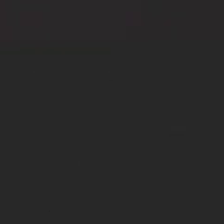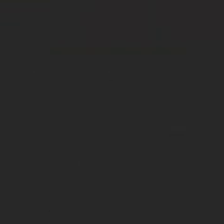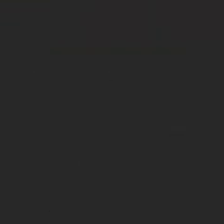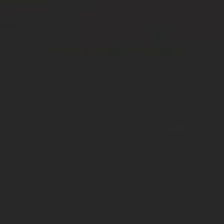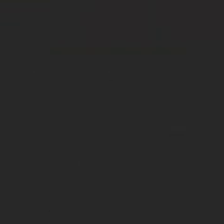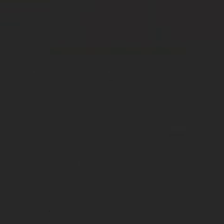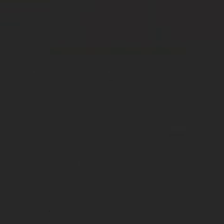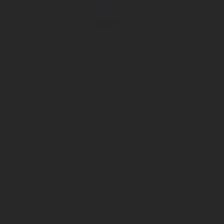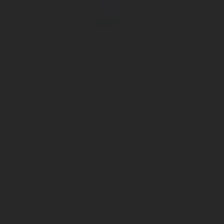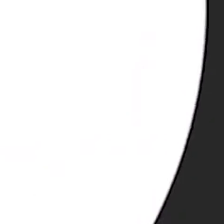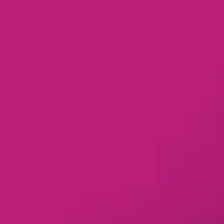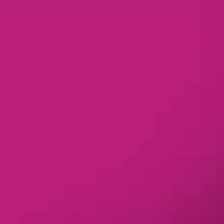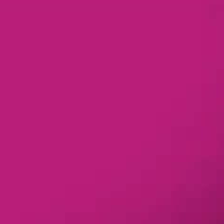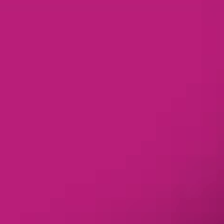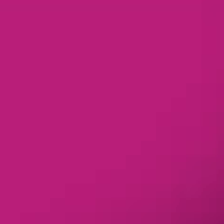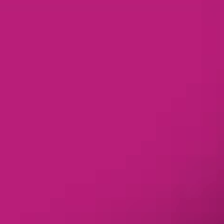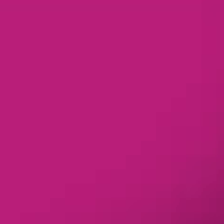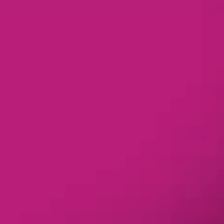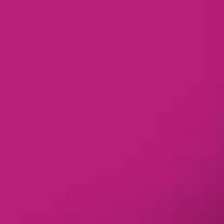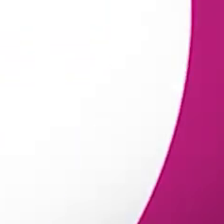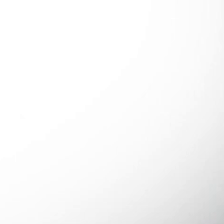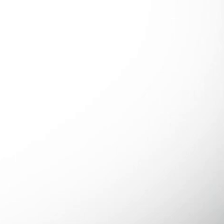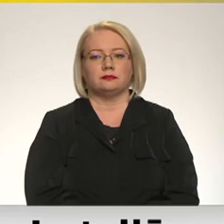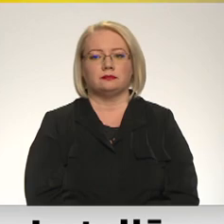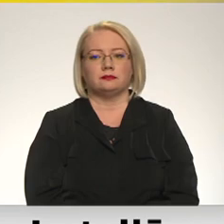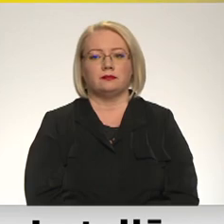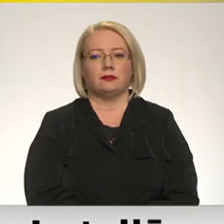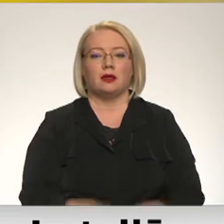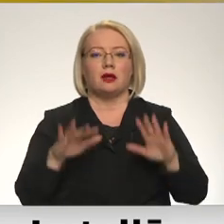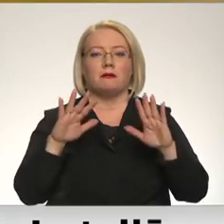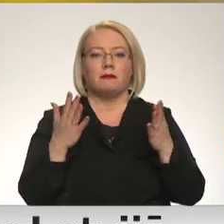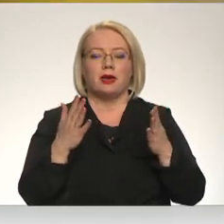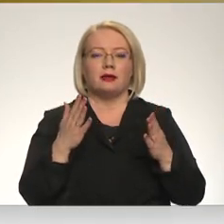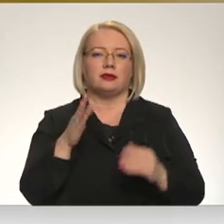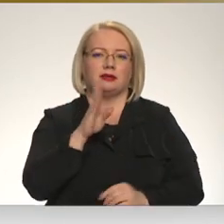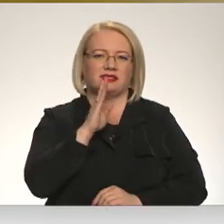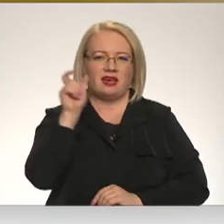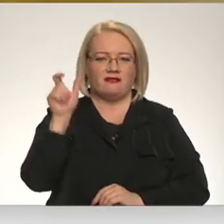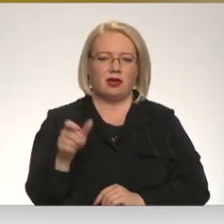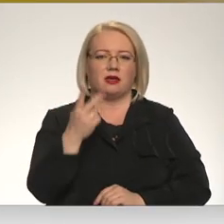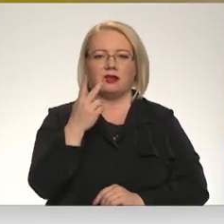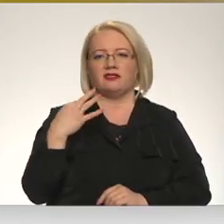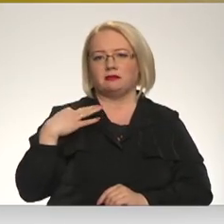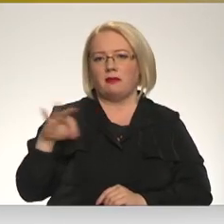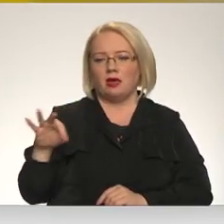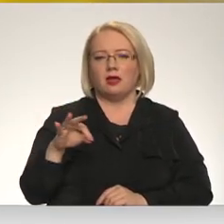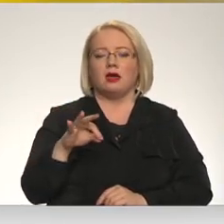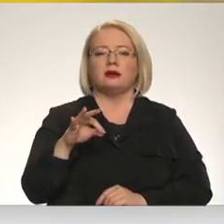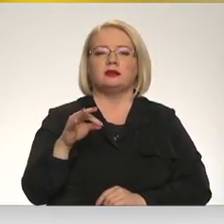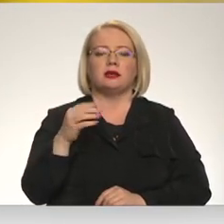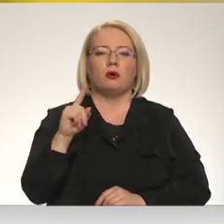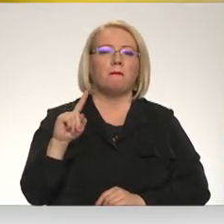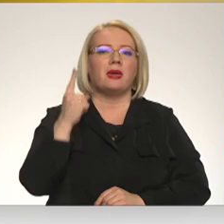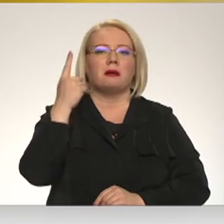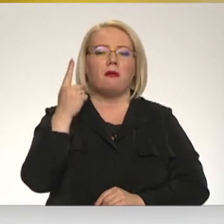Re, visi ēters ir te! Bet Lidija Barnička ar divām meitām Karīnu un Mariju vienu no